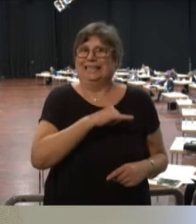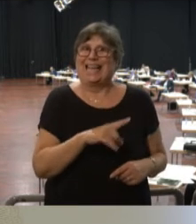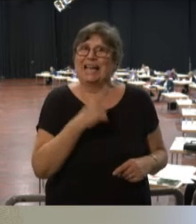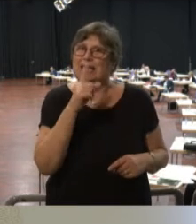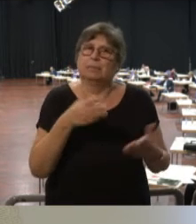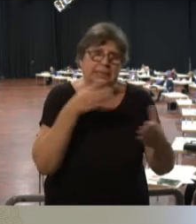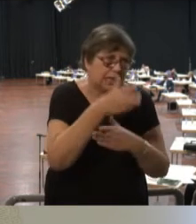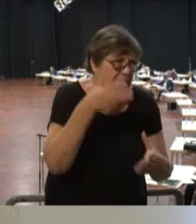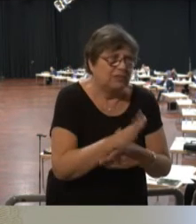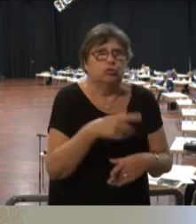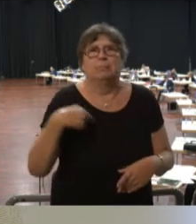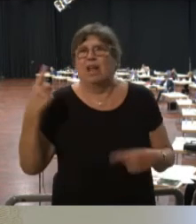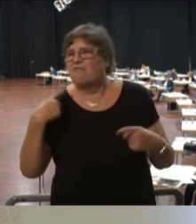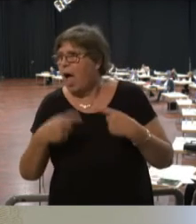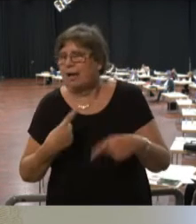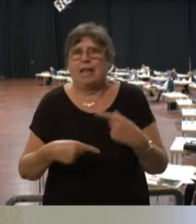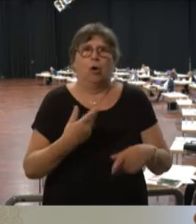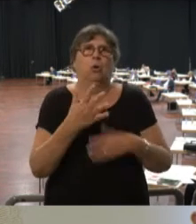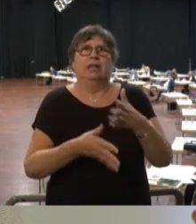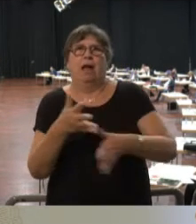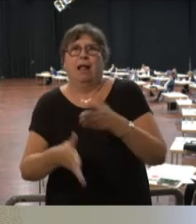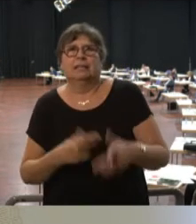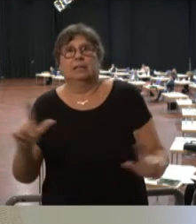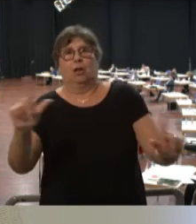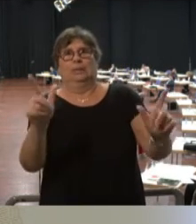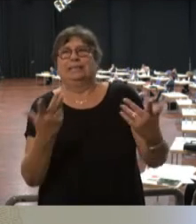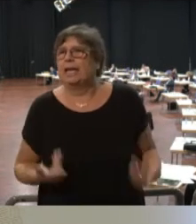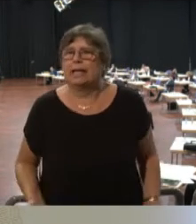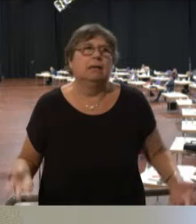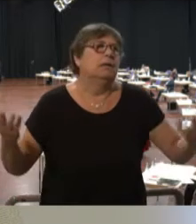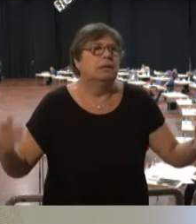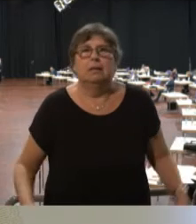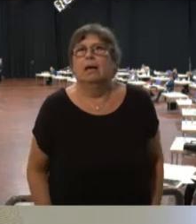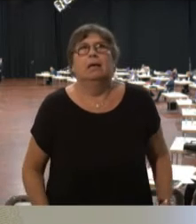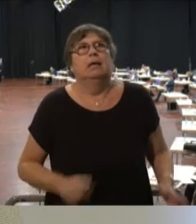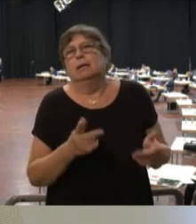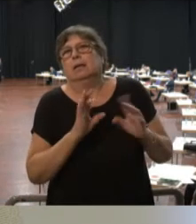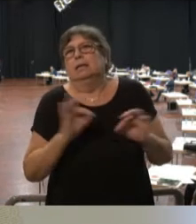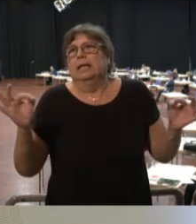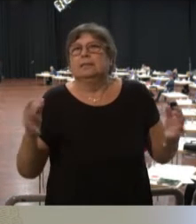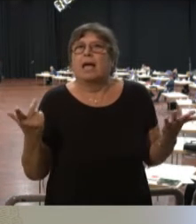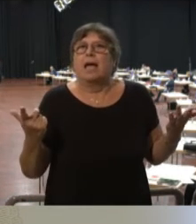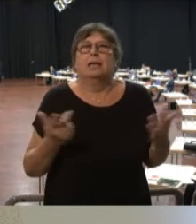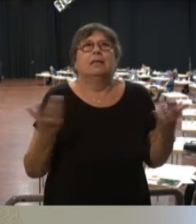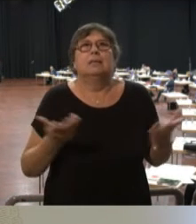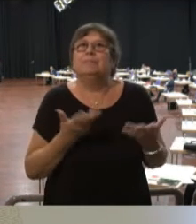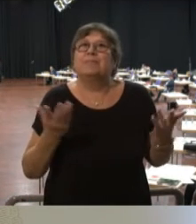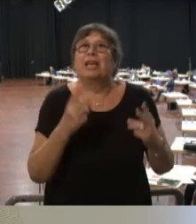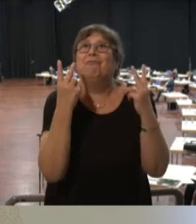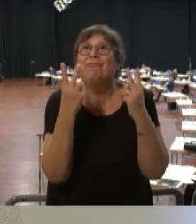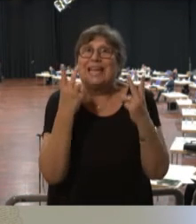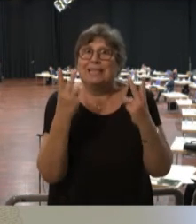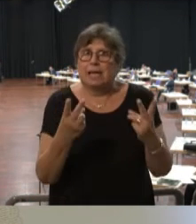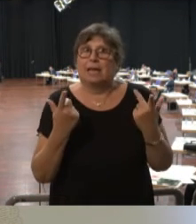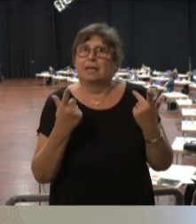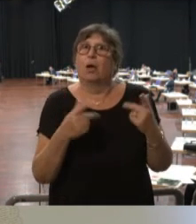auch mit dem Herrn Wagner. Und die sind auch lustig. Das ist ein sehr wichtiges